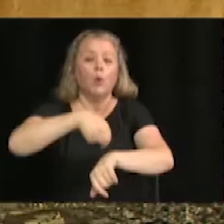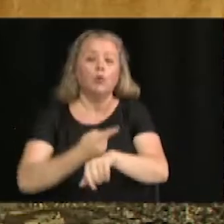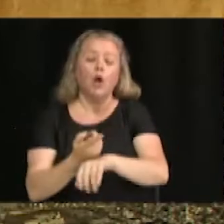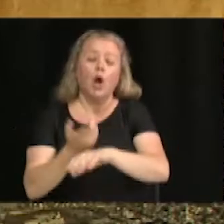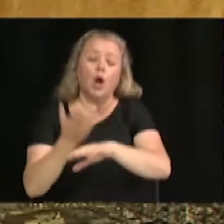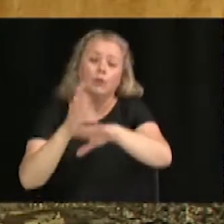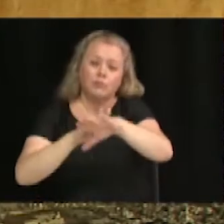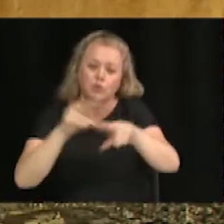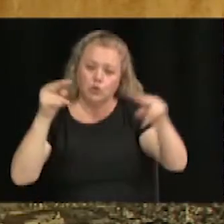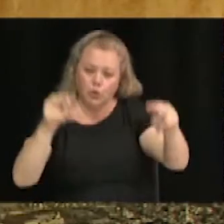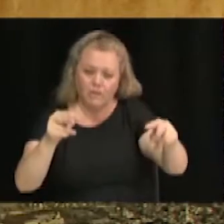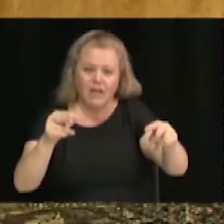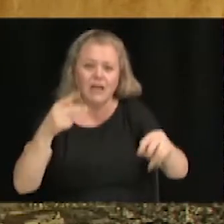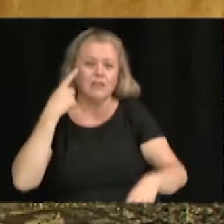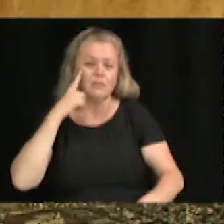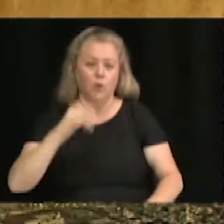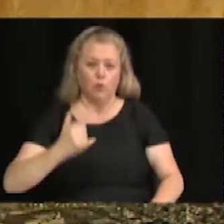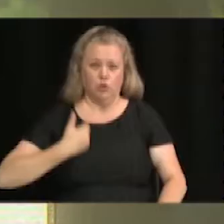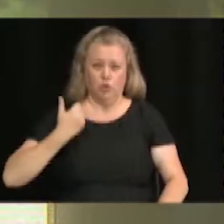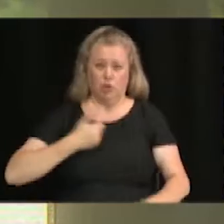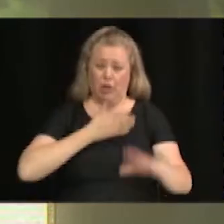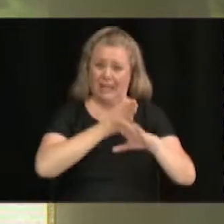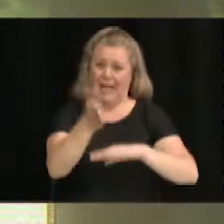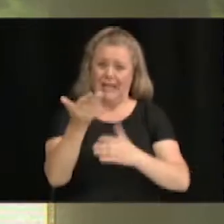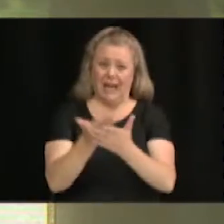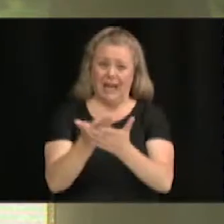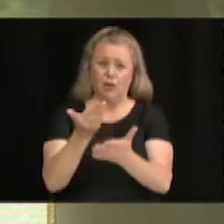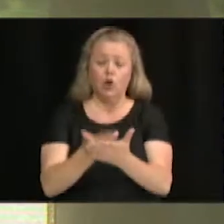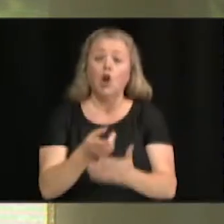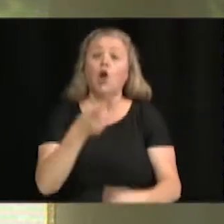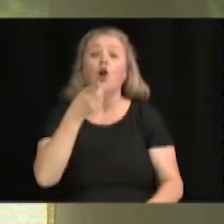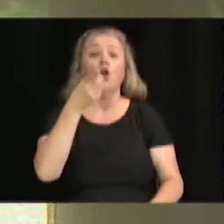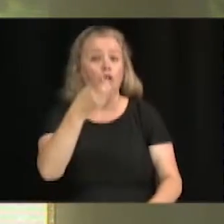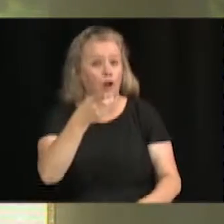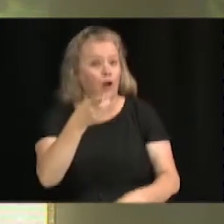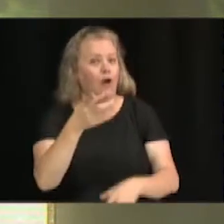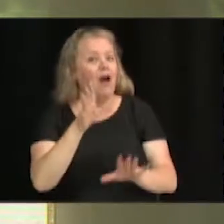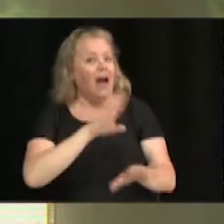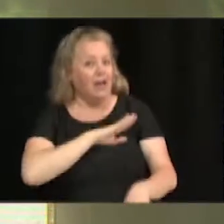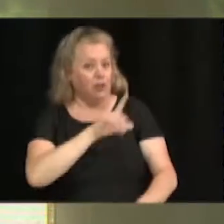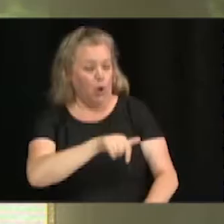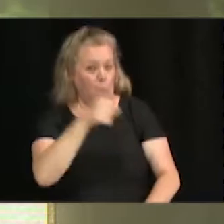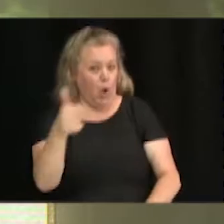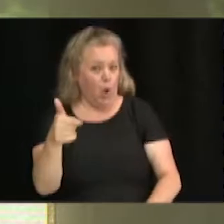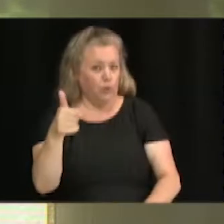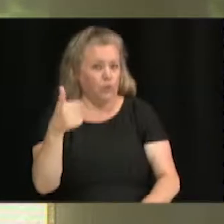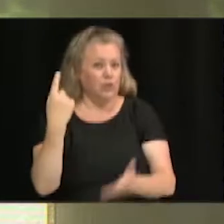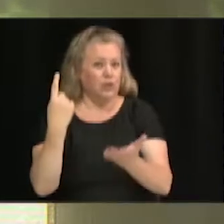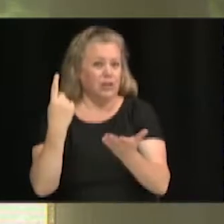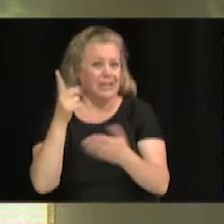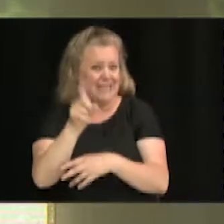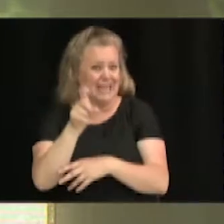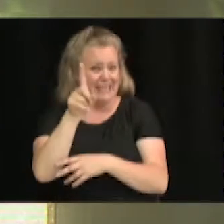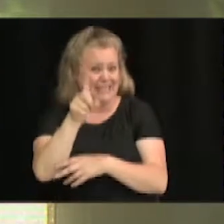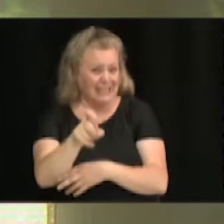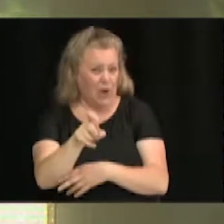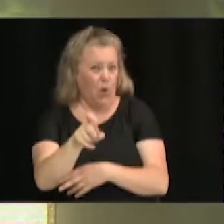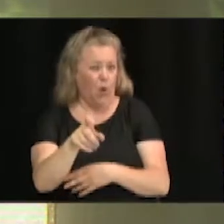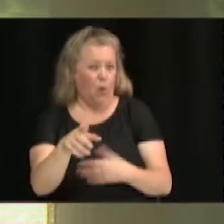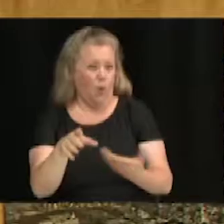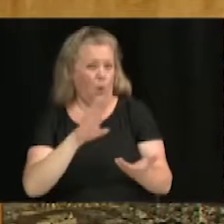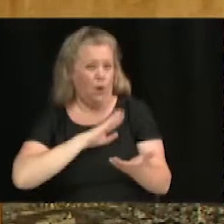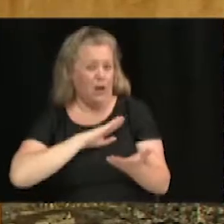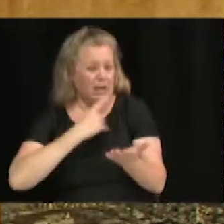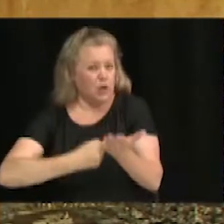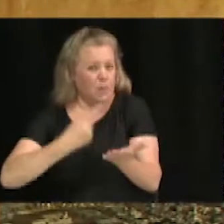lorsque les jeunes vont rentrer à l'école. Avez-vous d'autres questions? Parce que là, vous êtes encore en train de faire un commentaire éditorial et vous faites des... J'en avais parlé le